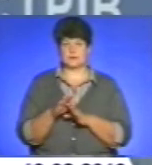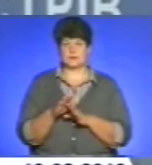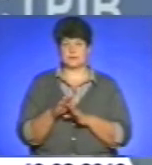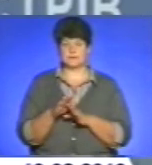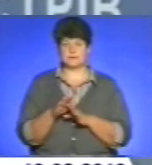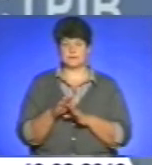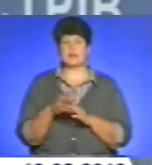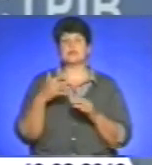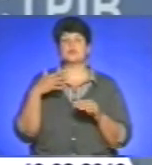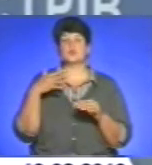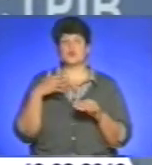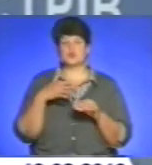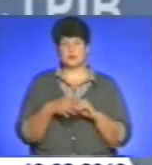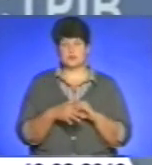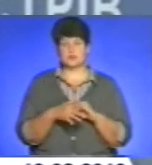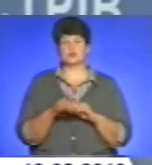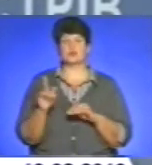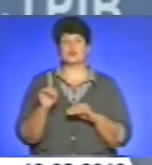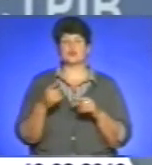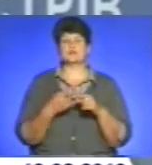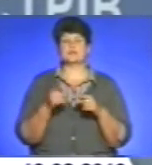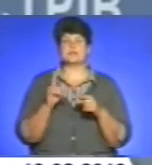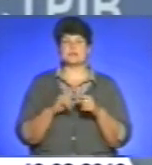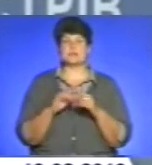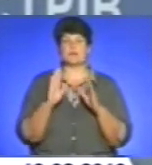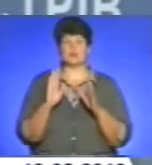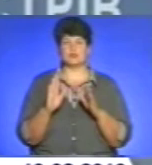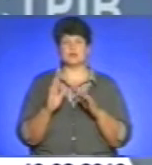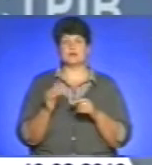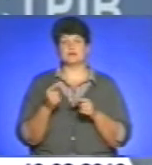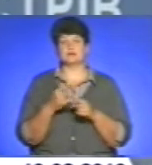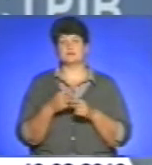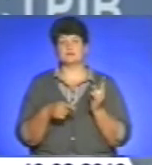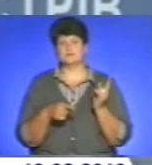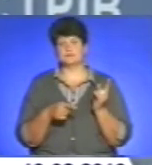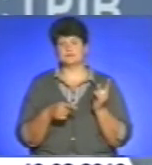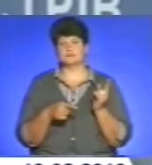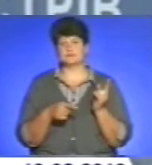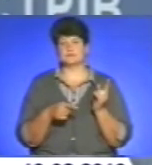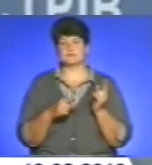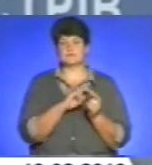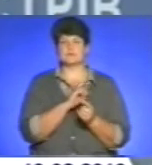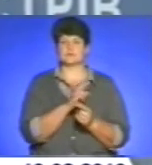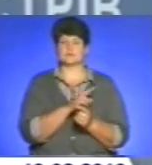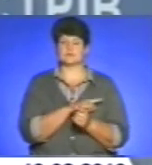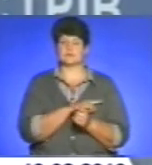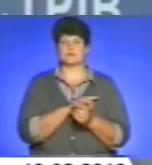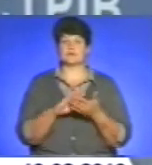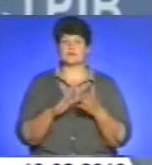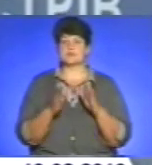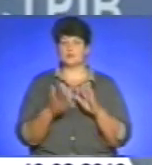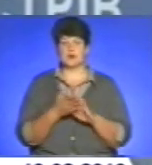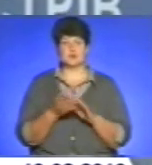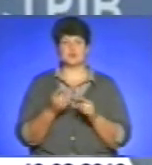зрозуміло, що це буде напівміра, кардинальна ситуація,